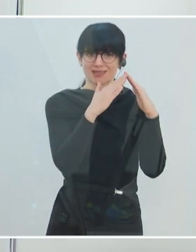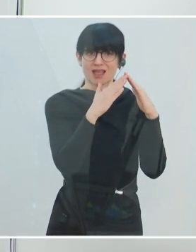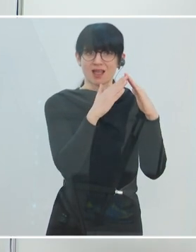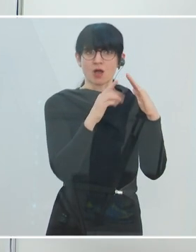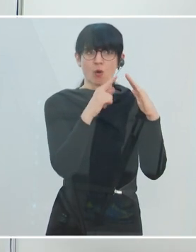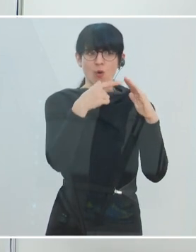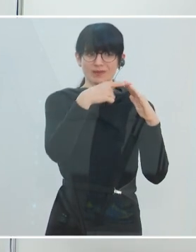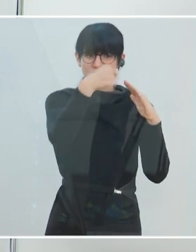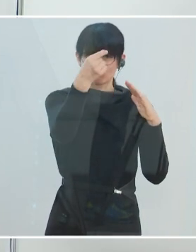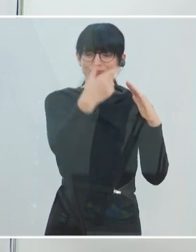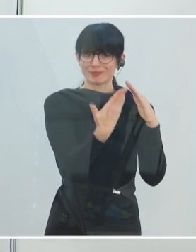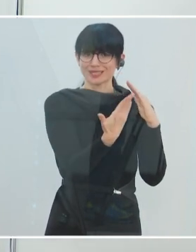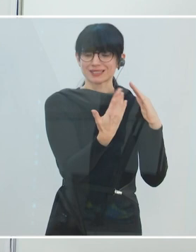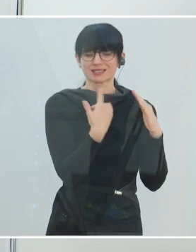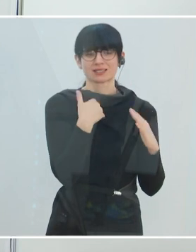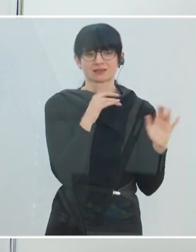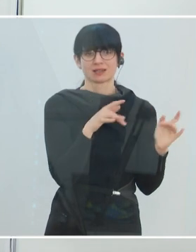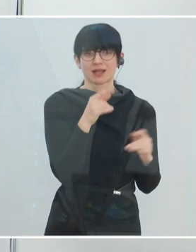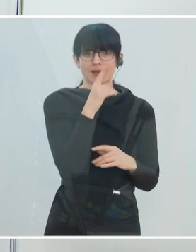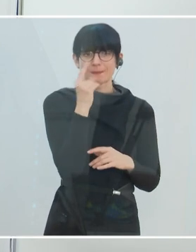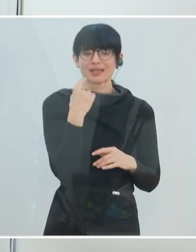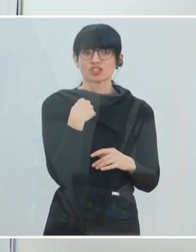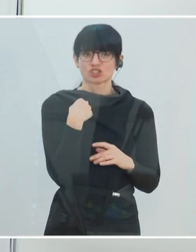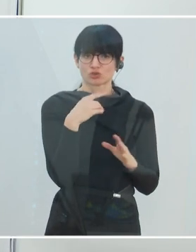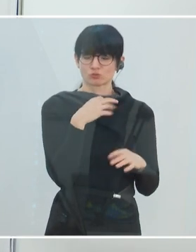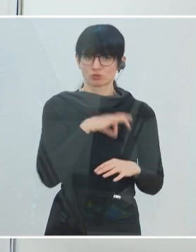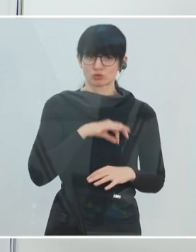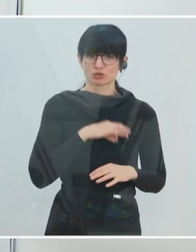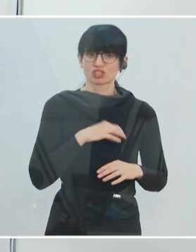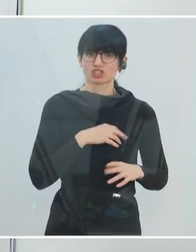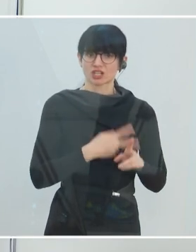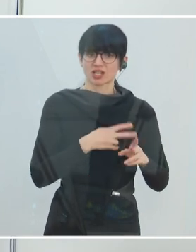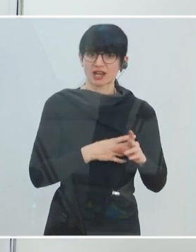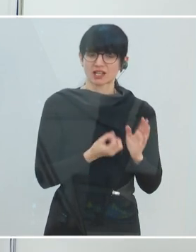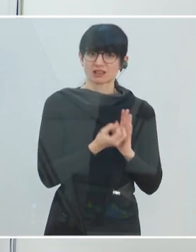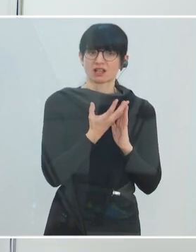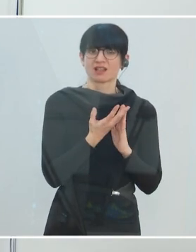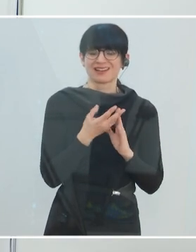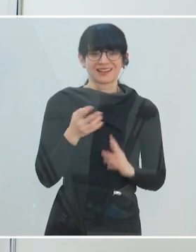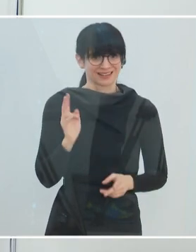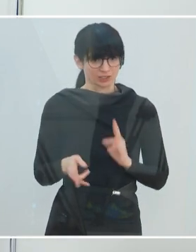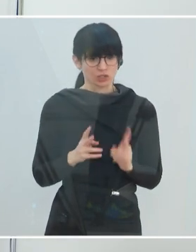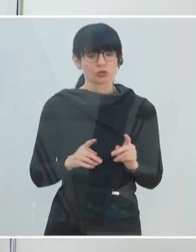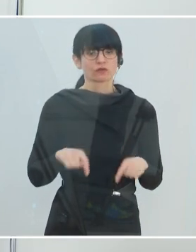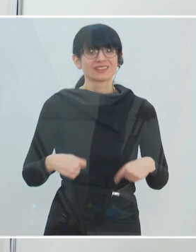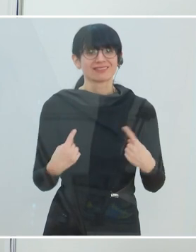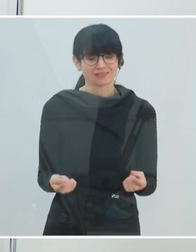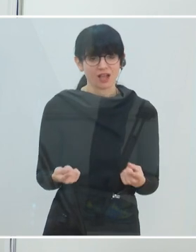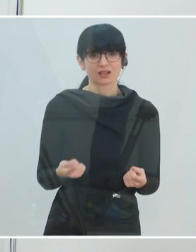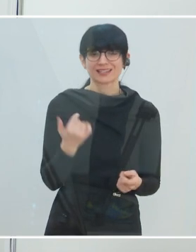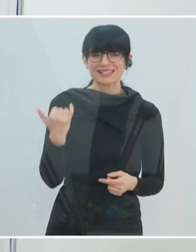oben in dieser Pyramide, da stehen die Menschen, psychische Erkrankungen entwickeln. Und da geht es in der Katastrophe und nach der Katastrophe immer